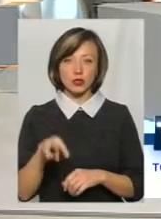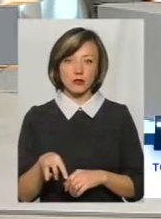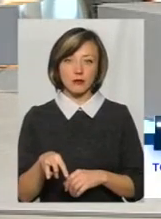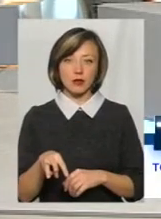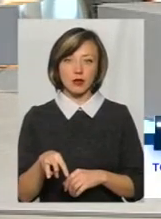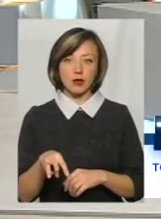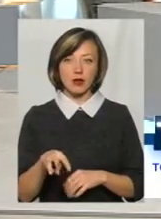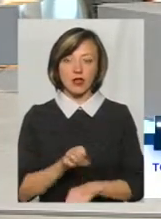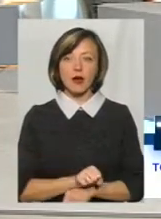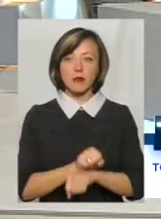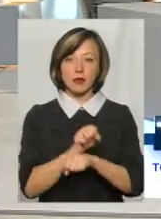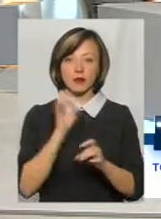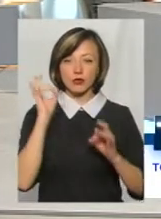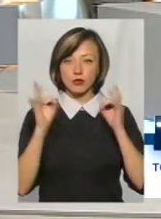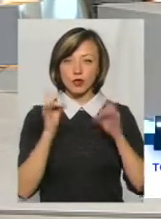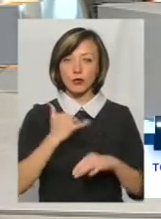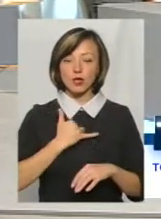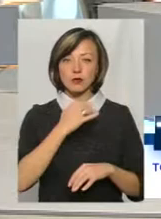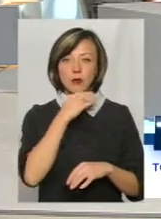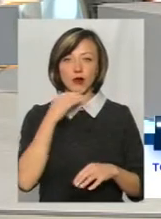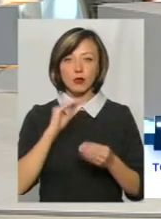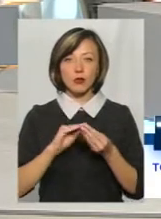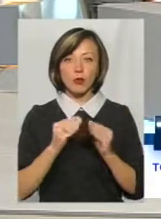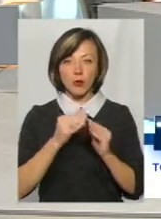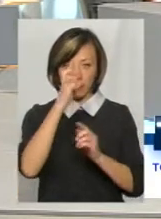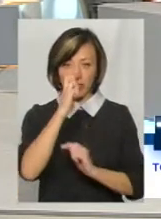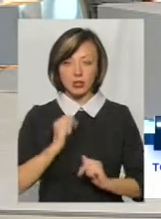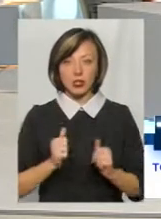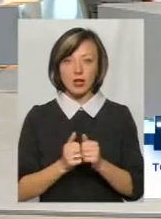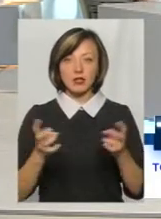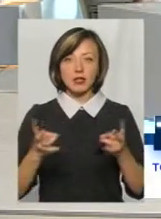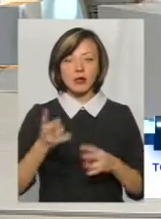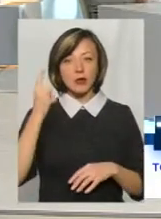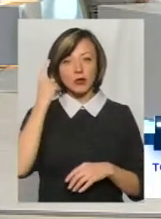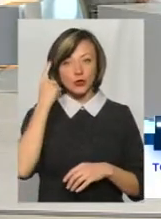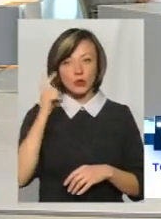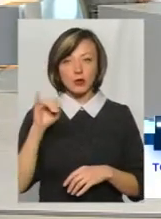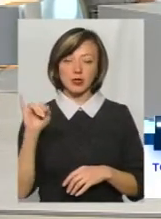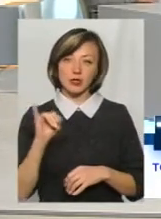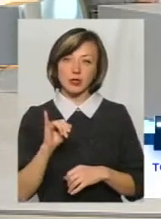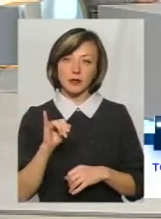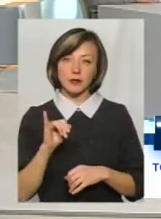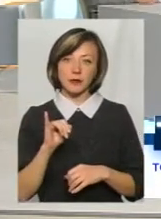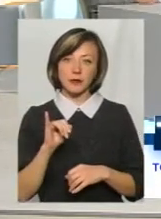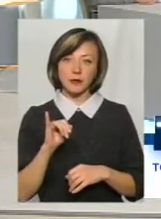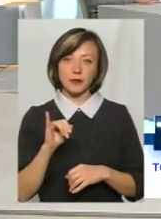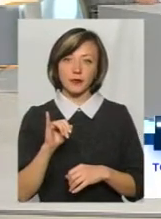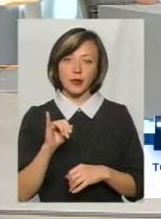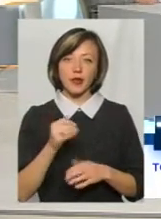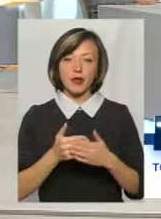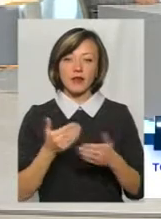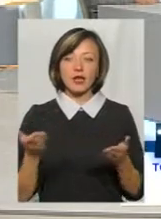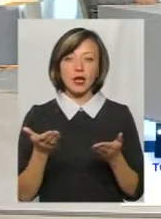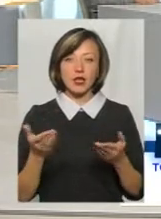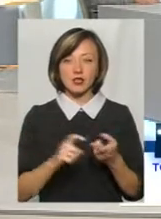те, що на мітингах прозвучало. У нас багато проблем в державі, про які треба думати і ну, від яких